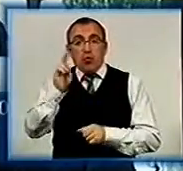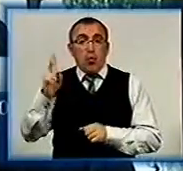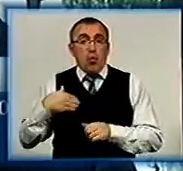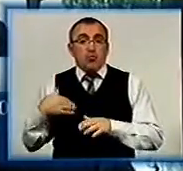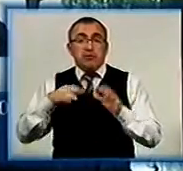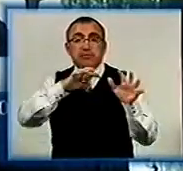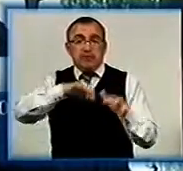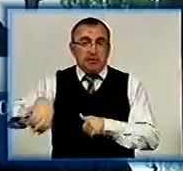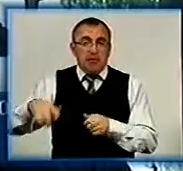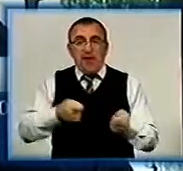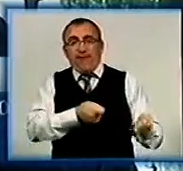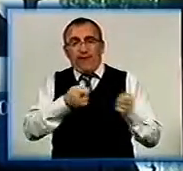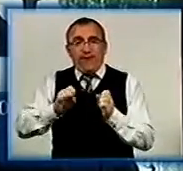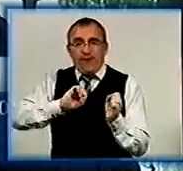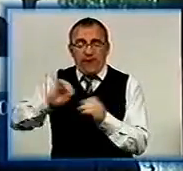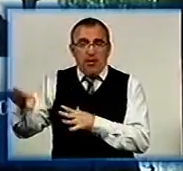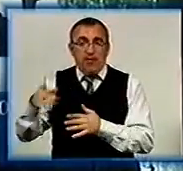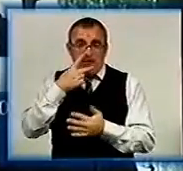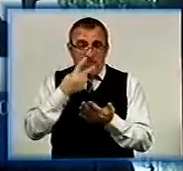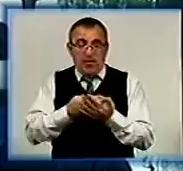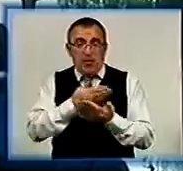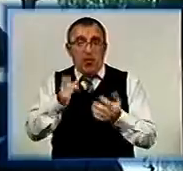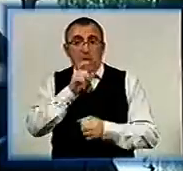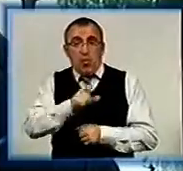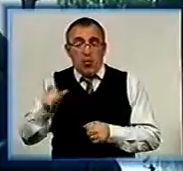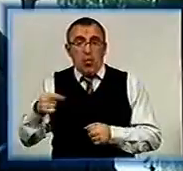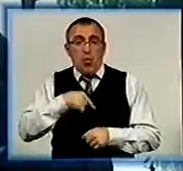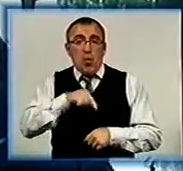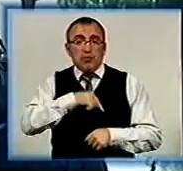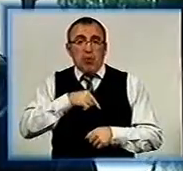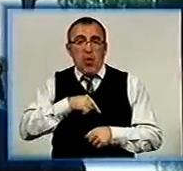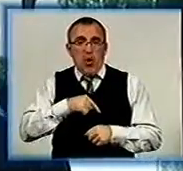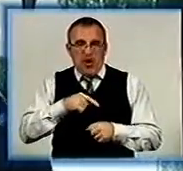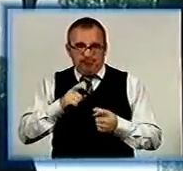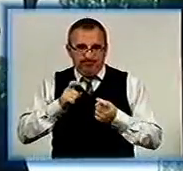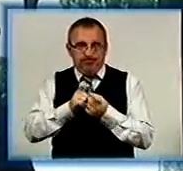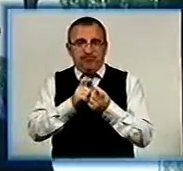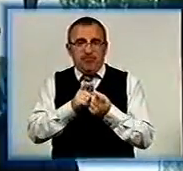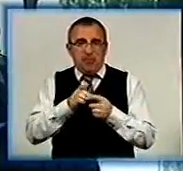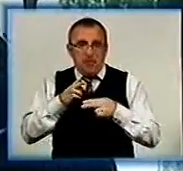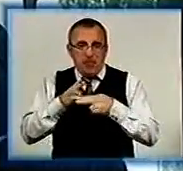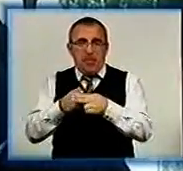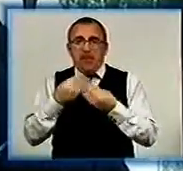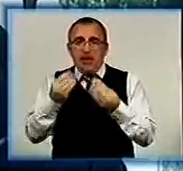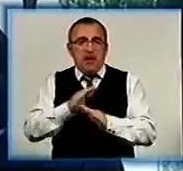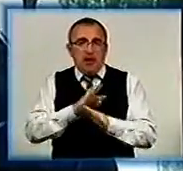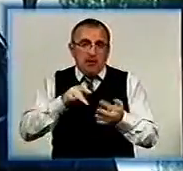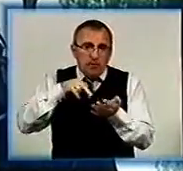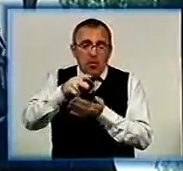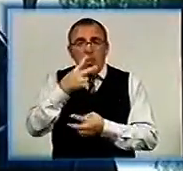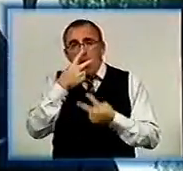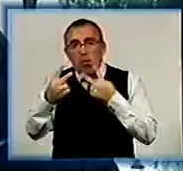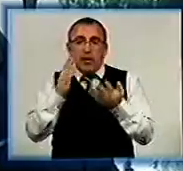хоче забрати, вивезти. Ви ж самі бачили, люди настроєні агресивно, люди не перешкоджають, не дають зайти,